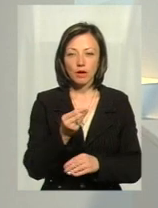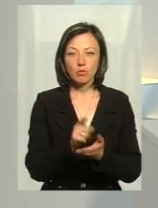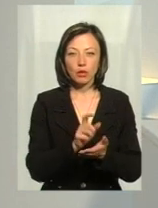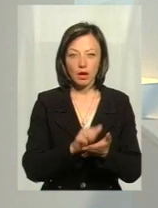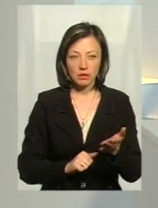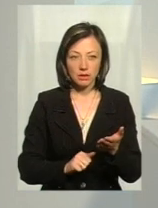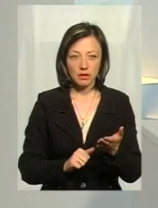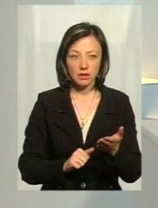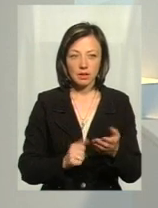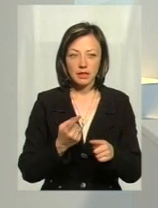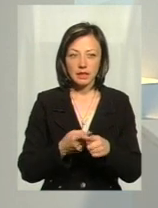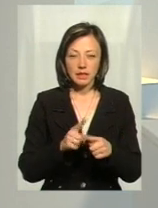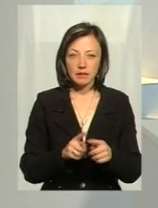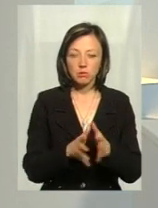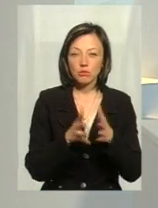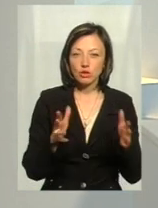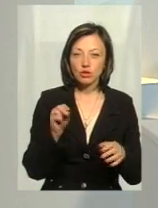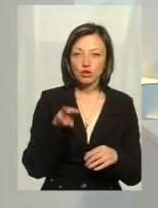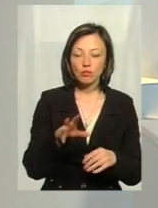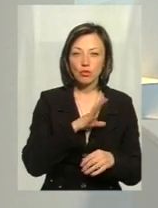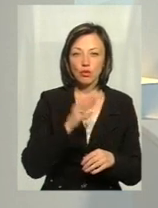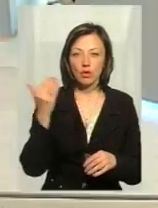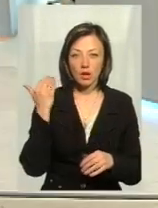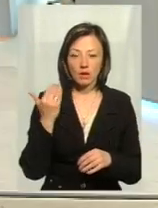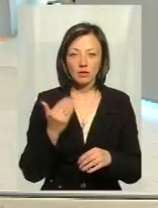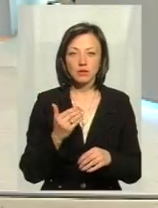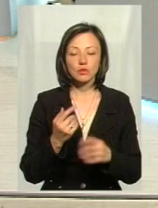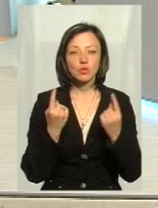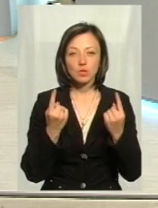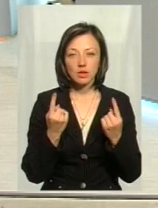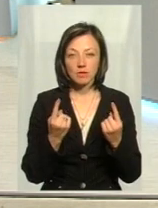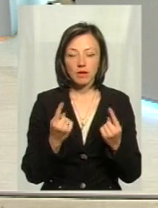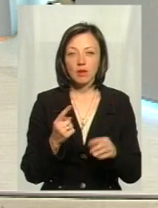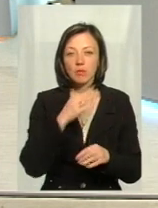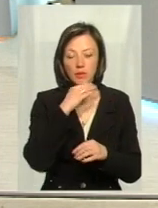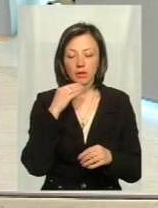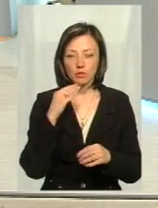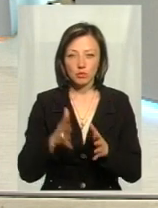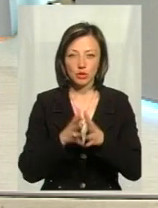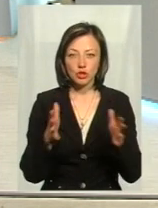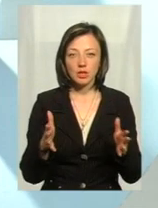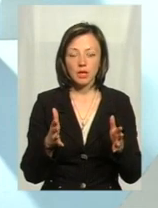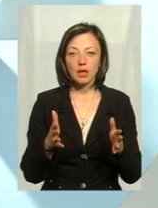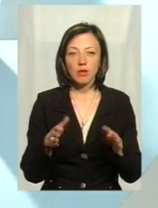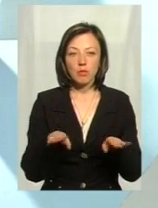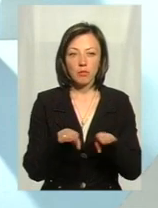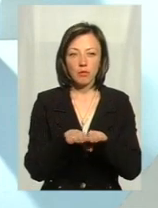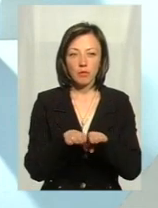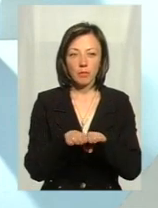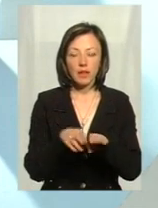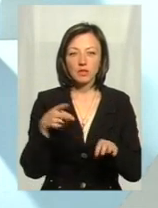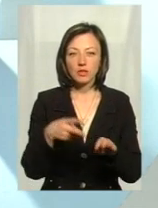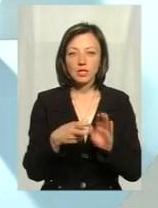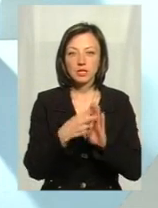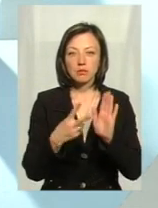податки. Це більше, ніж було? Так, суттєво, в рази. Тому що є такою коротенькою цифрою